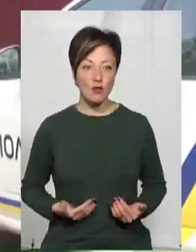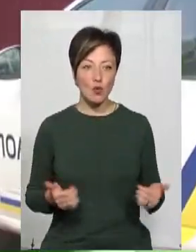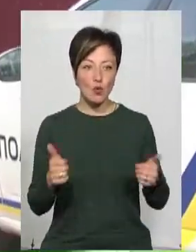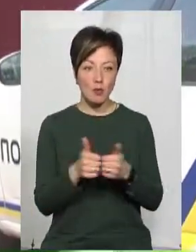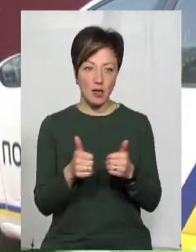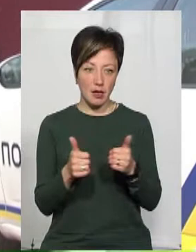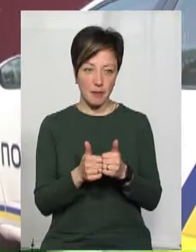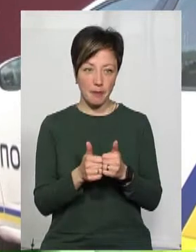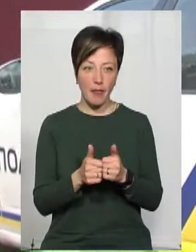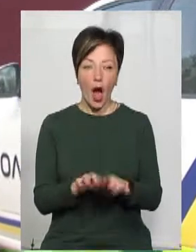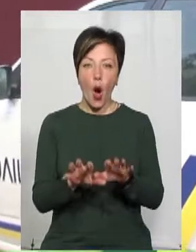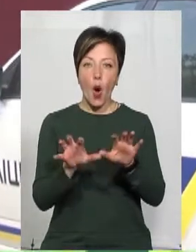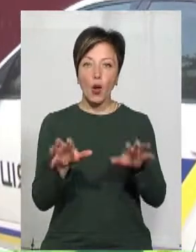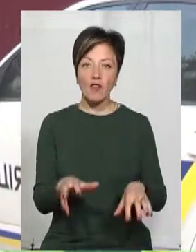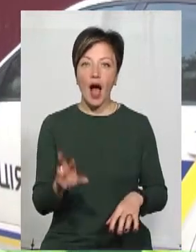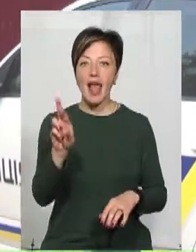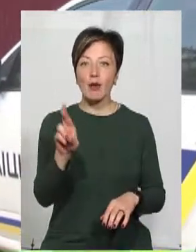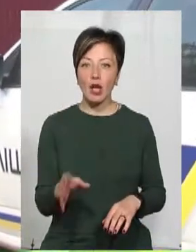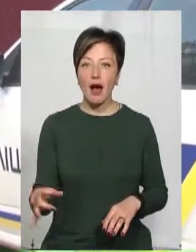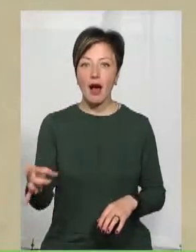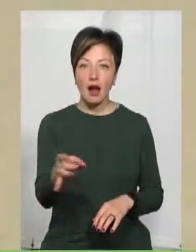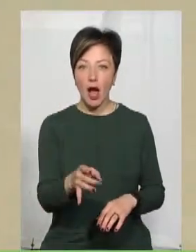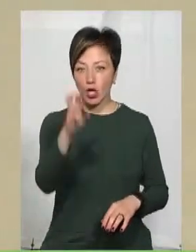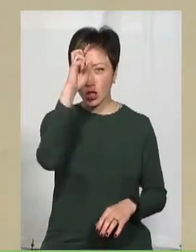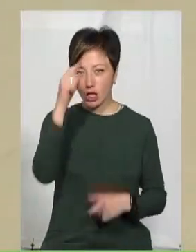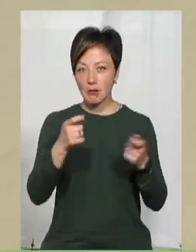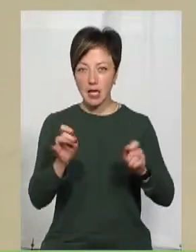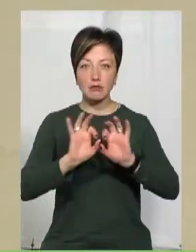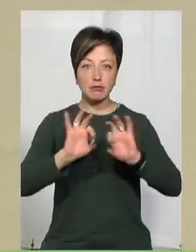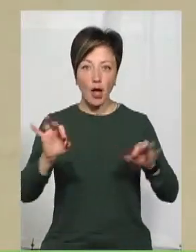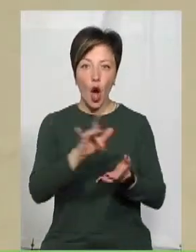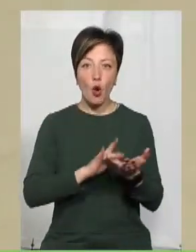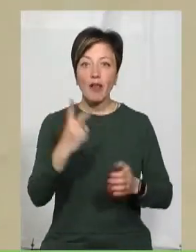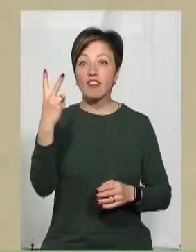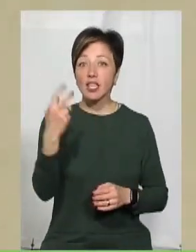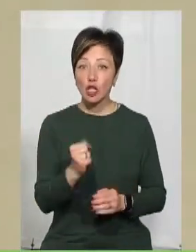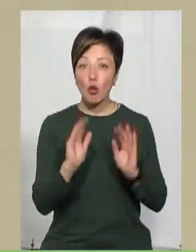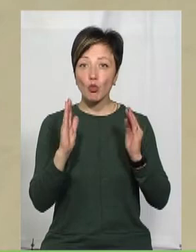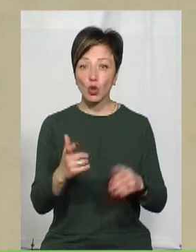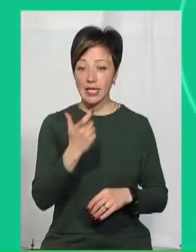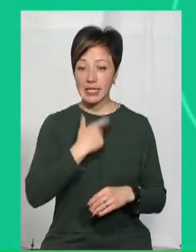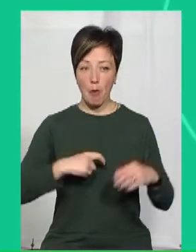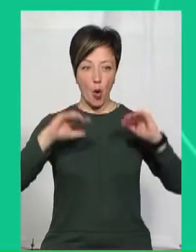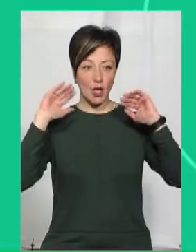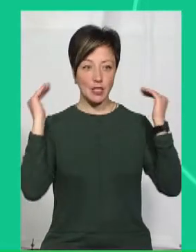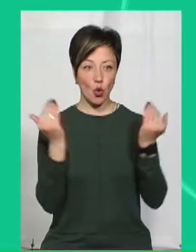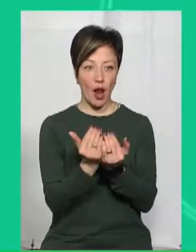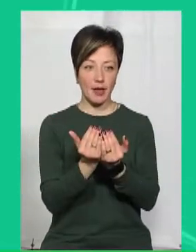Голова Ермоленецької райдержадміністрації Василь Гуменюк говорить, роми два тижні перебуватимуть на самоізоляції.